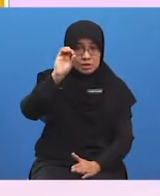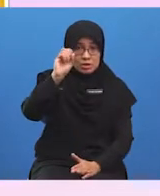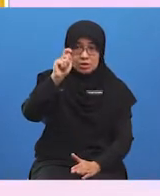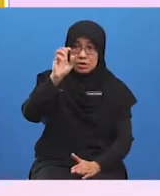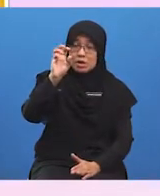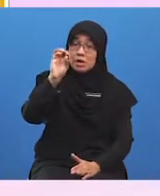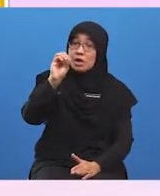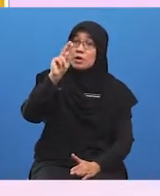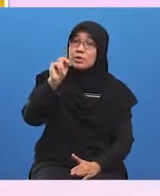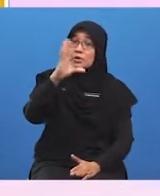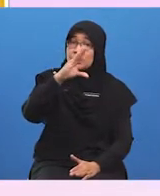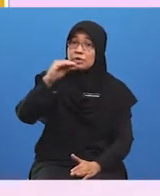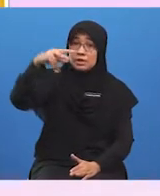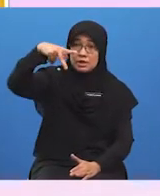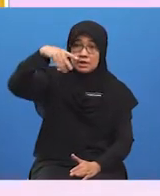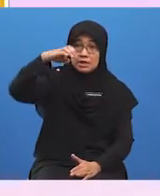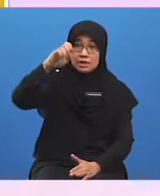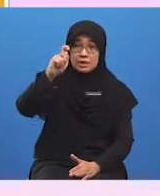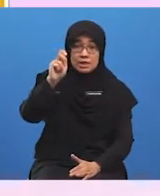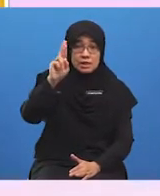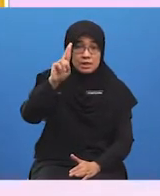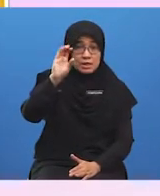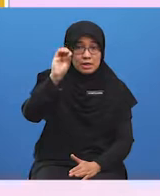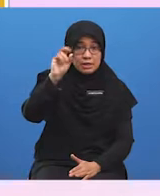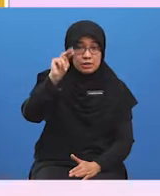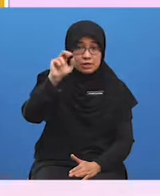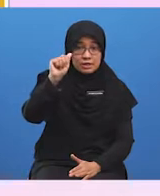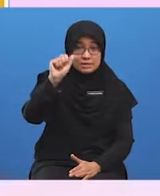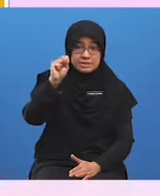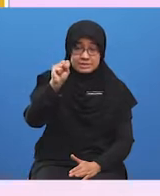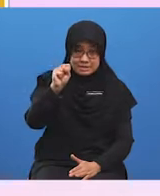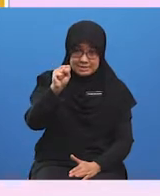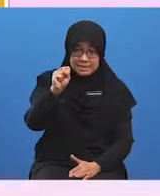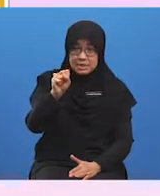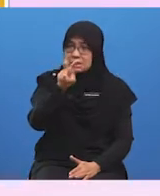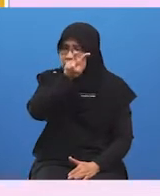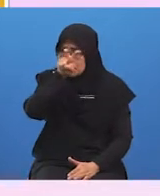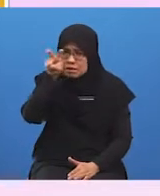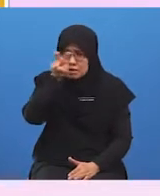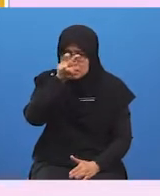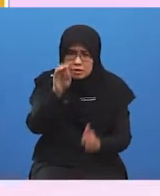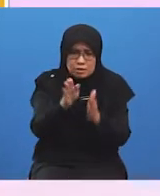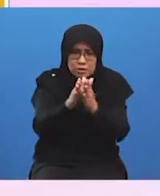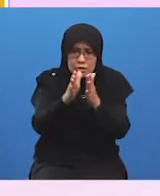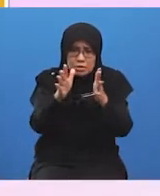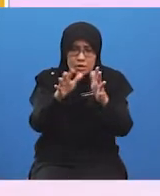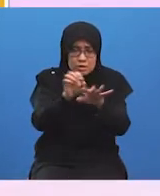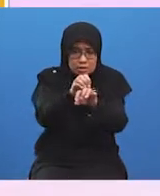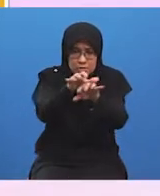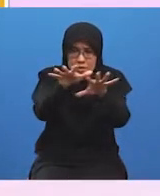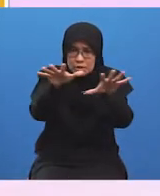telah dipilih menjadi vendor untuk memantau perkembangan PKS dalam industri berkaitan.